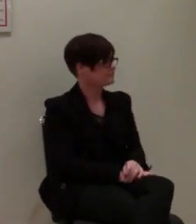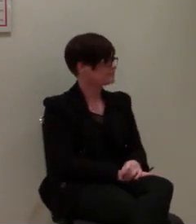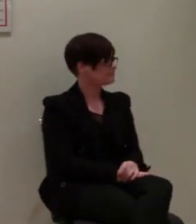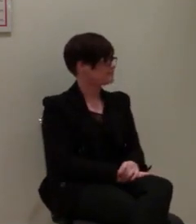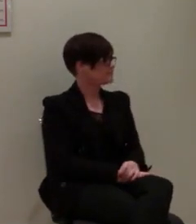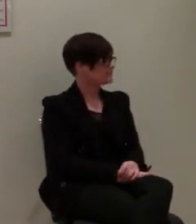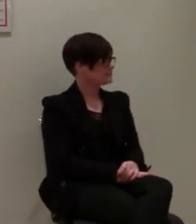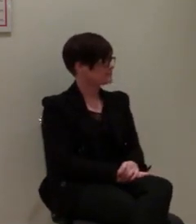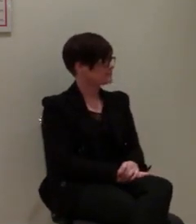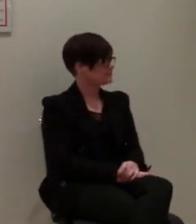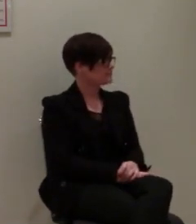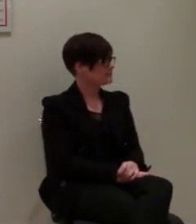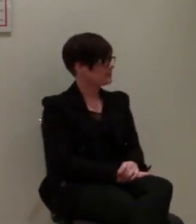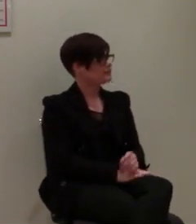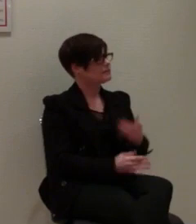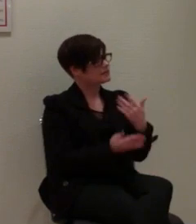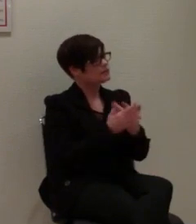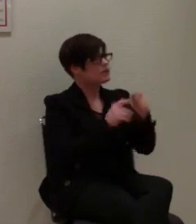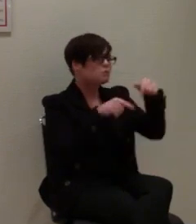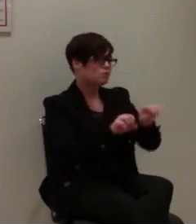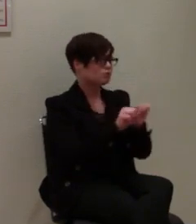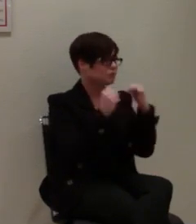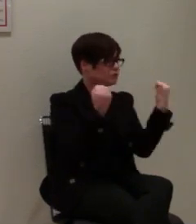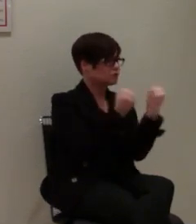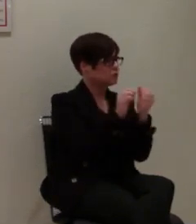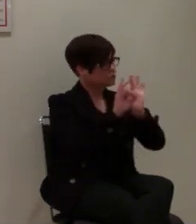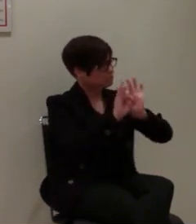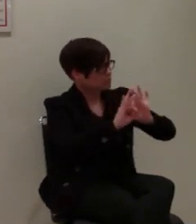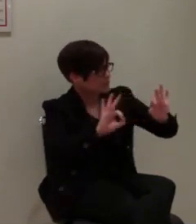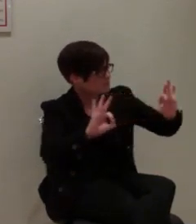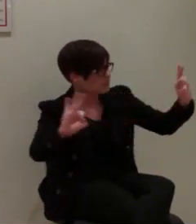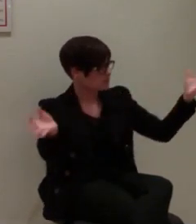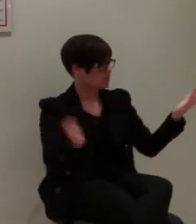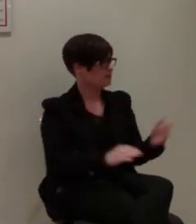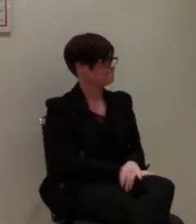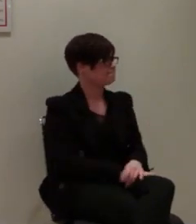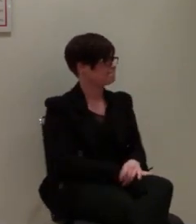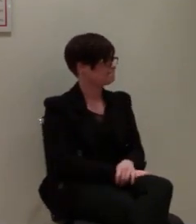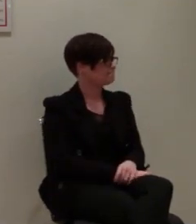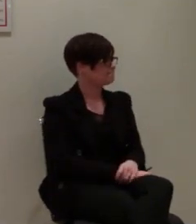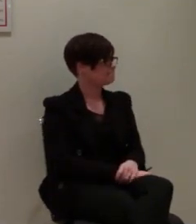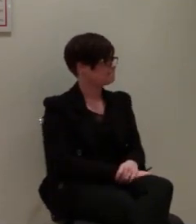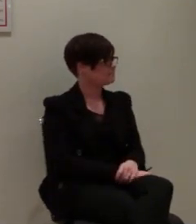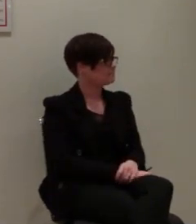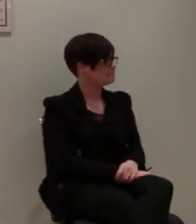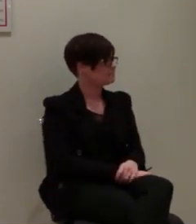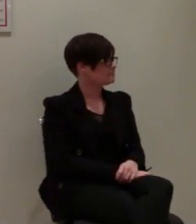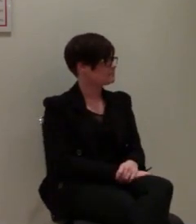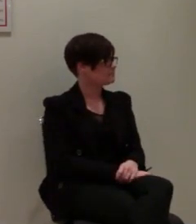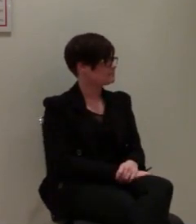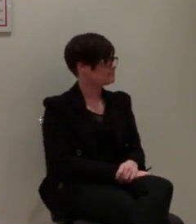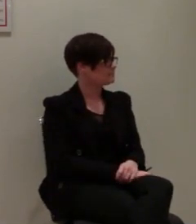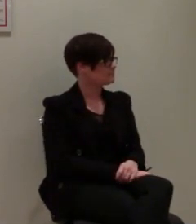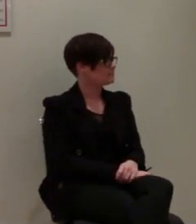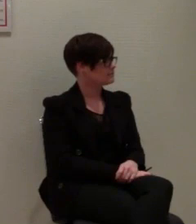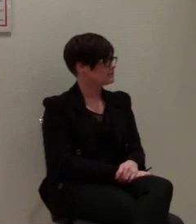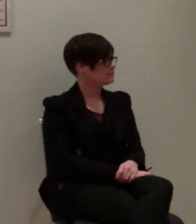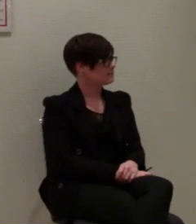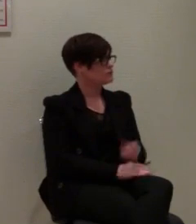mit all seinen Bergungs und Schneidwerkzeugen und der Organtransportwagen mit seinem speziellen